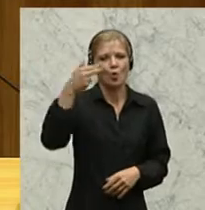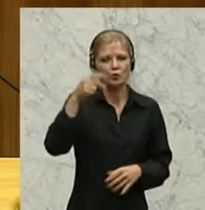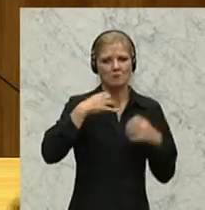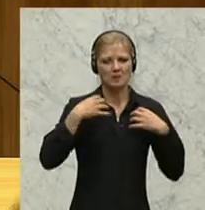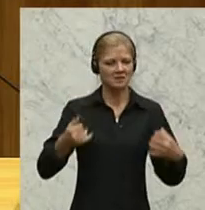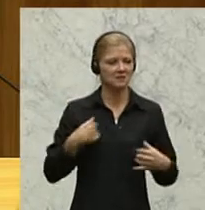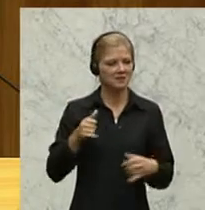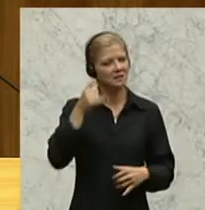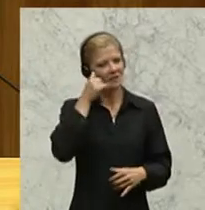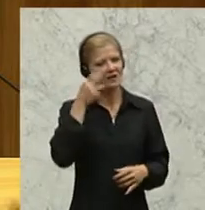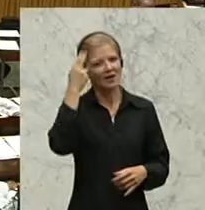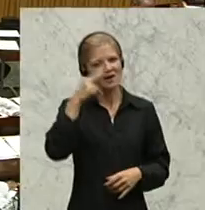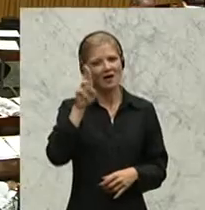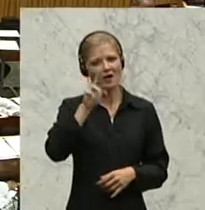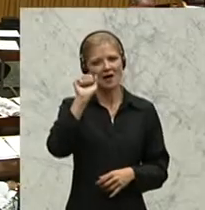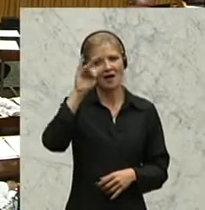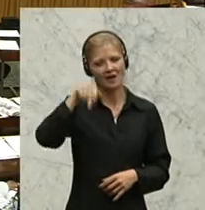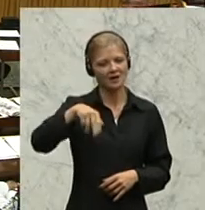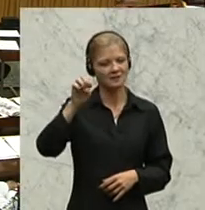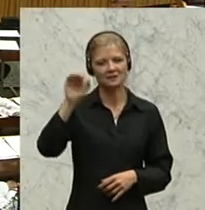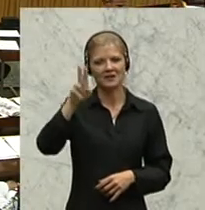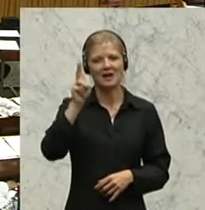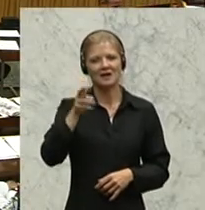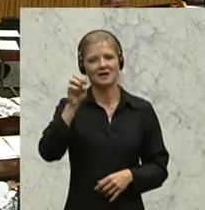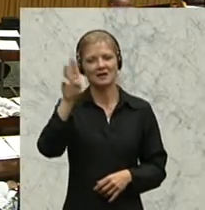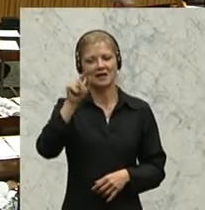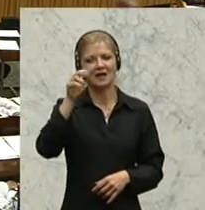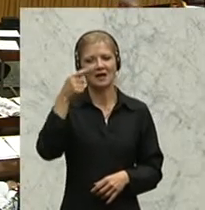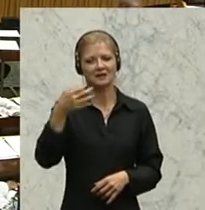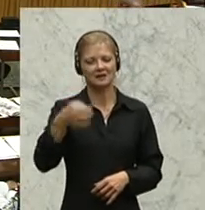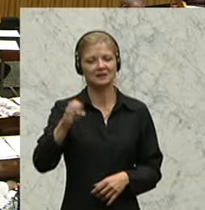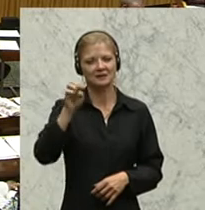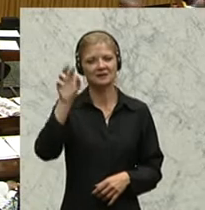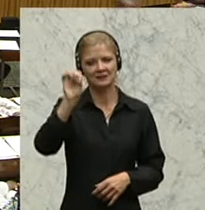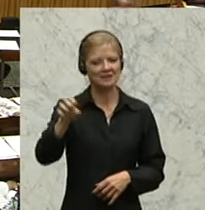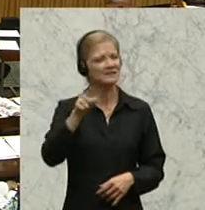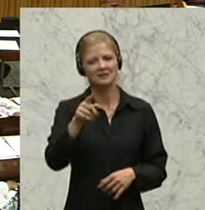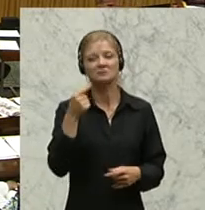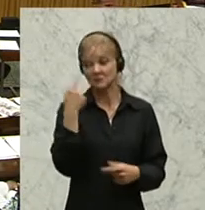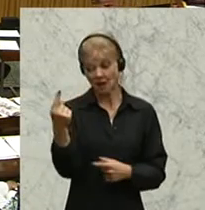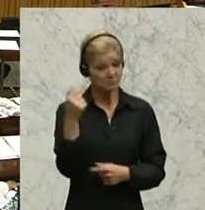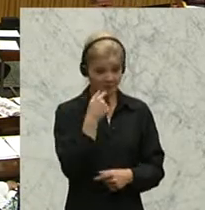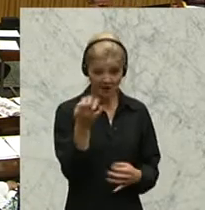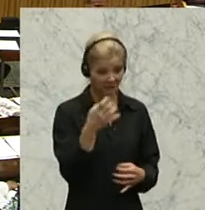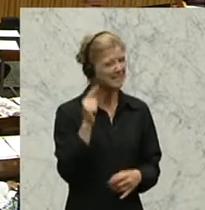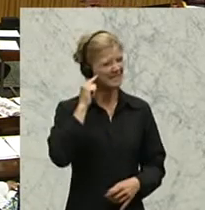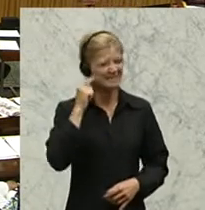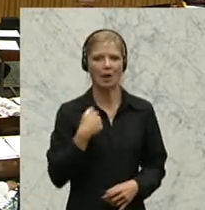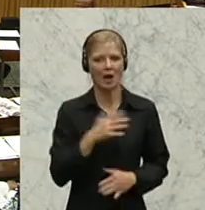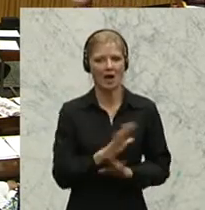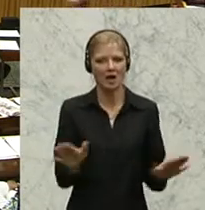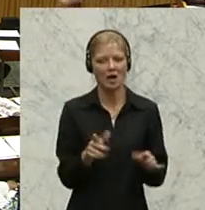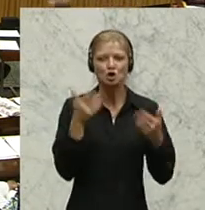Kertes, der sagt, das ist eine Sauerei, so wurde Kitzbühel noch nie beleidigt. Das sagen die Hoteliers und da können Sie sich gerne